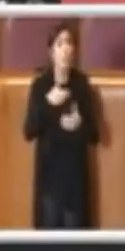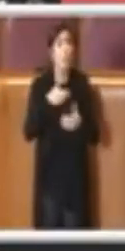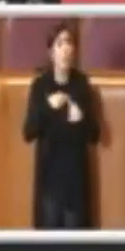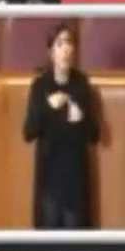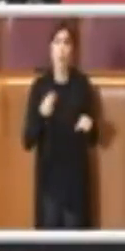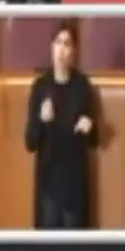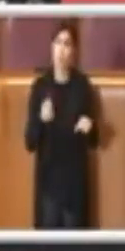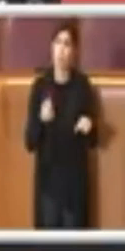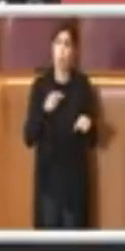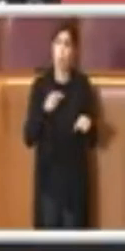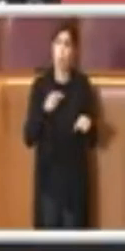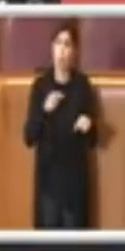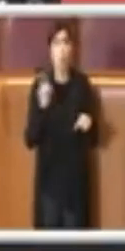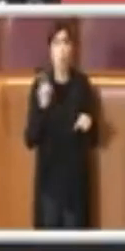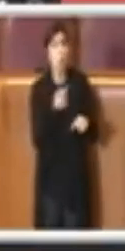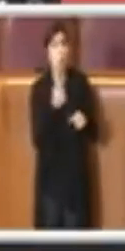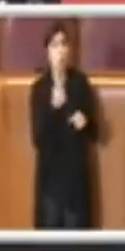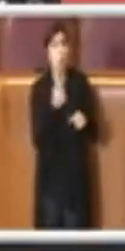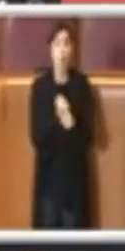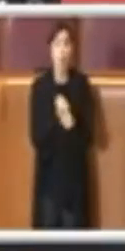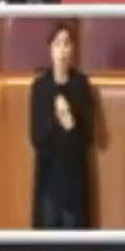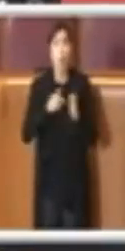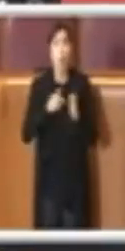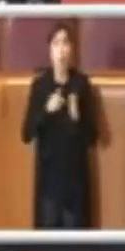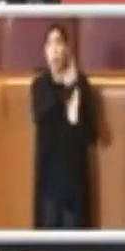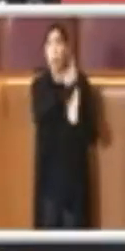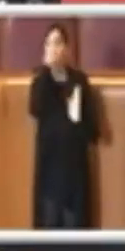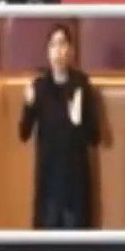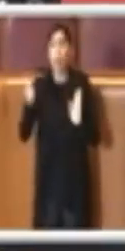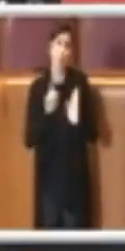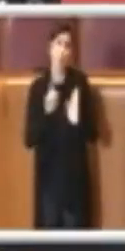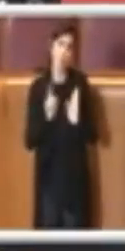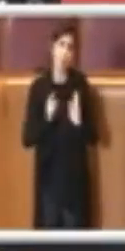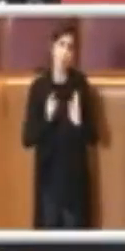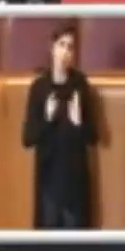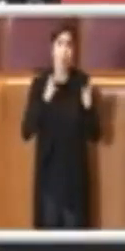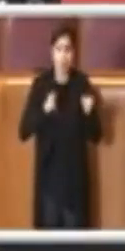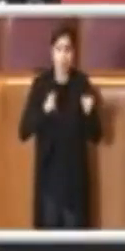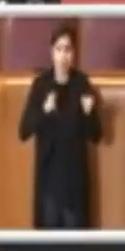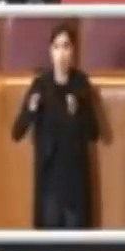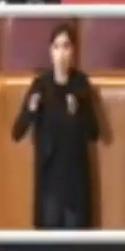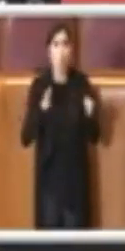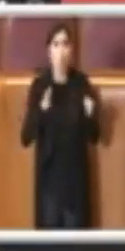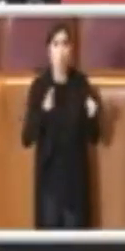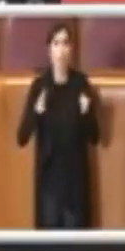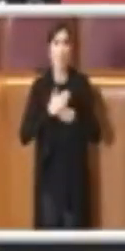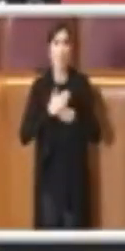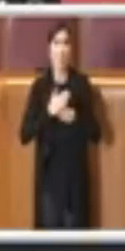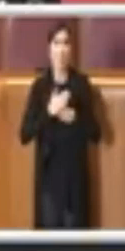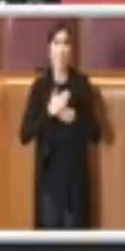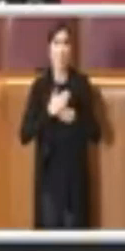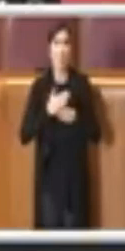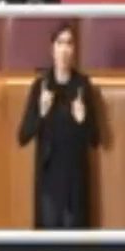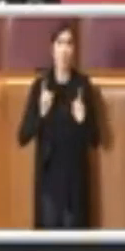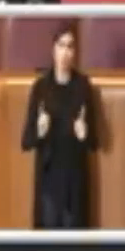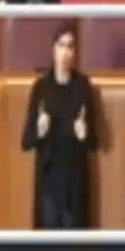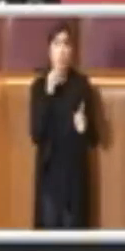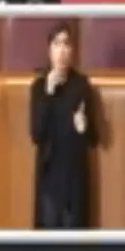forte stagionalità e senza alcuna possibilità di resistere a una chiusura con i propri mezzi,